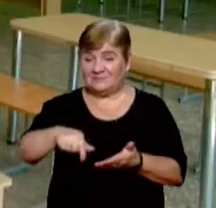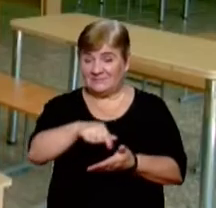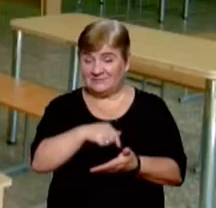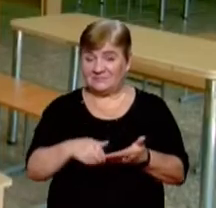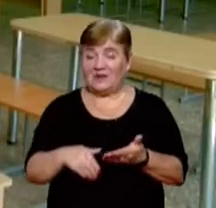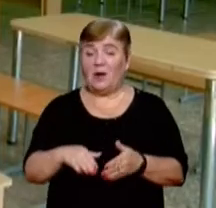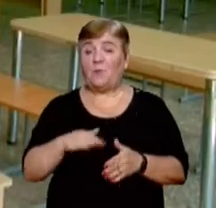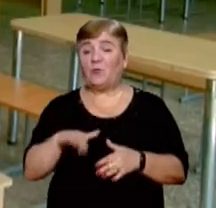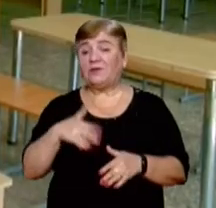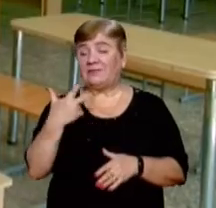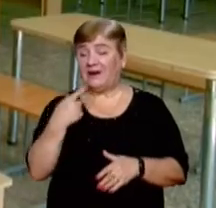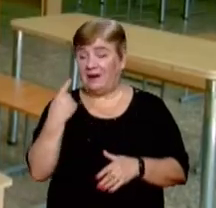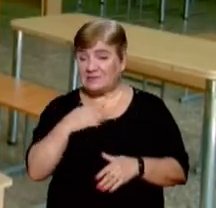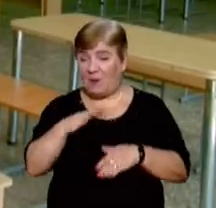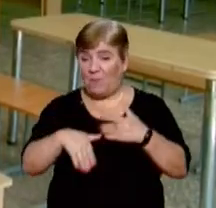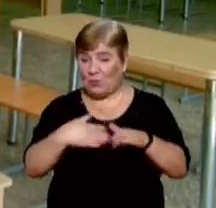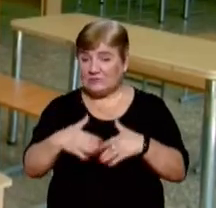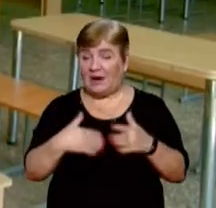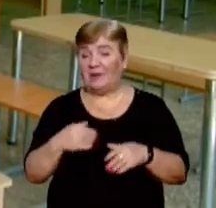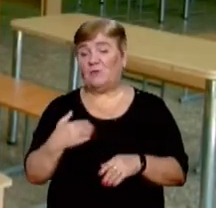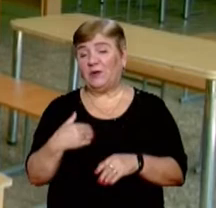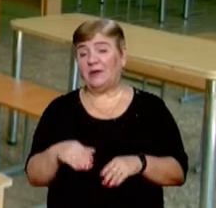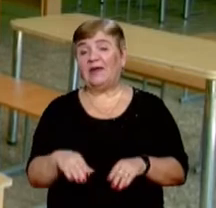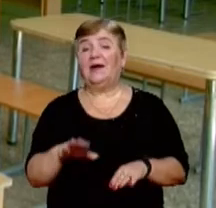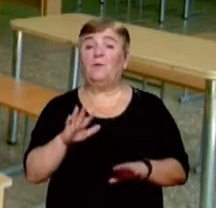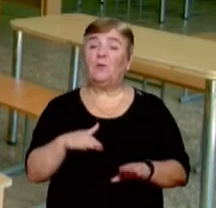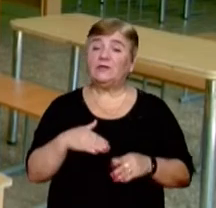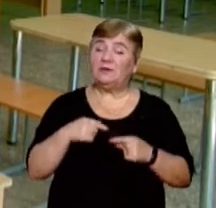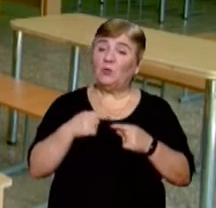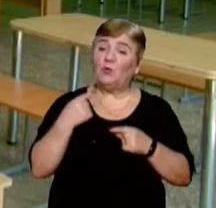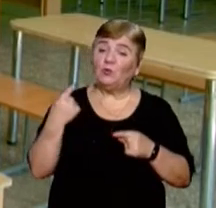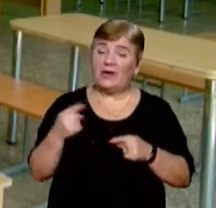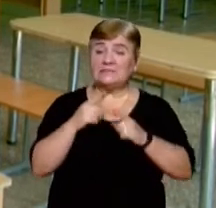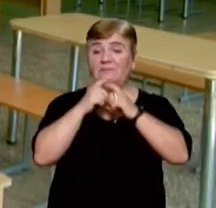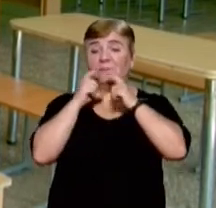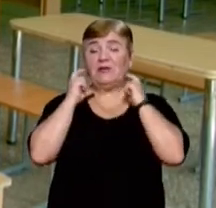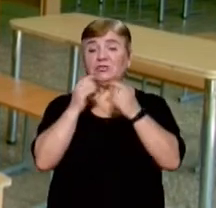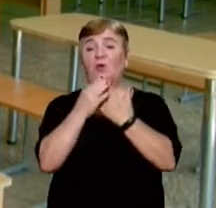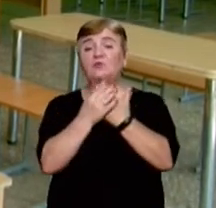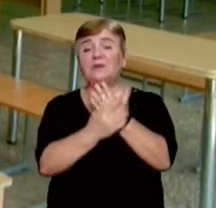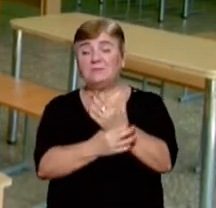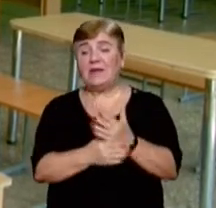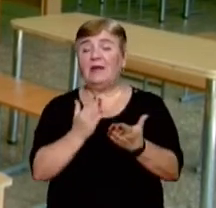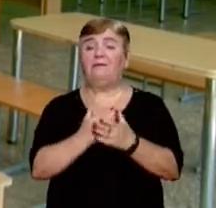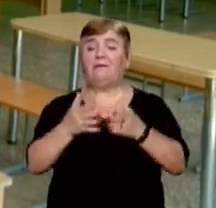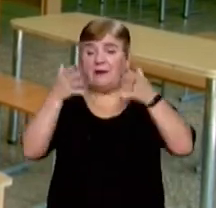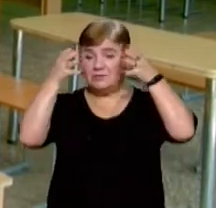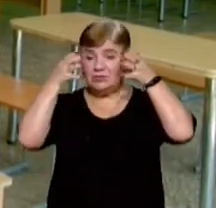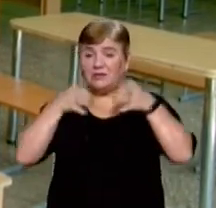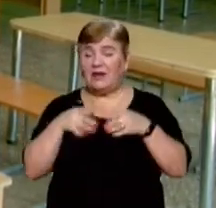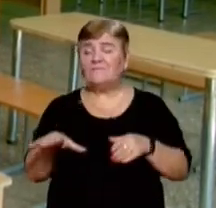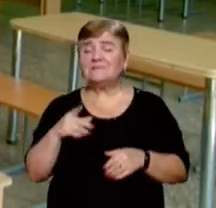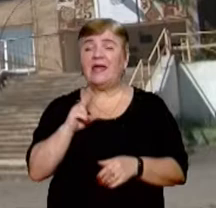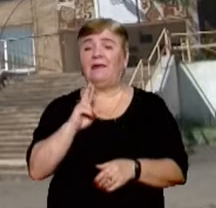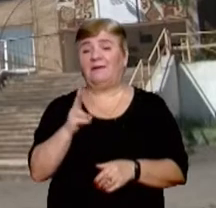полоскаємо її. Дезінфікуючі засоби є, що нам привезли, рукавички, одноразові маски, щитки маємо. Все